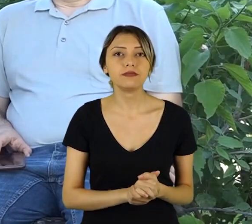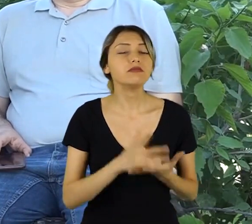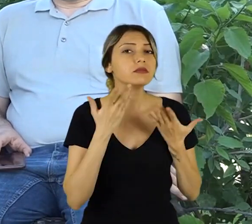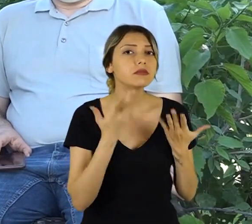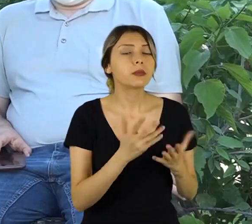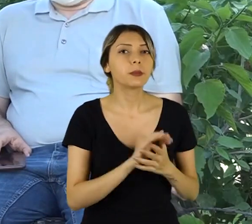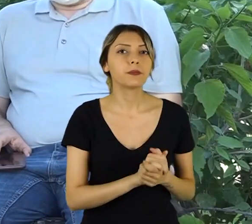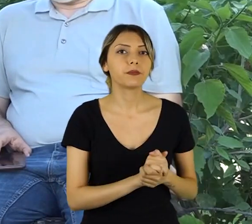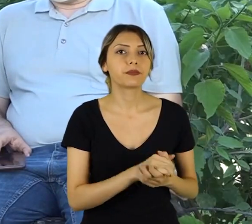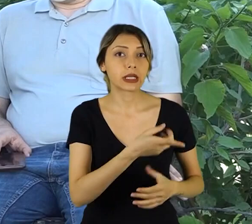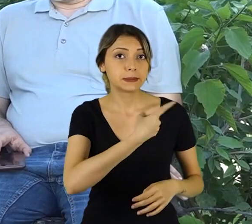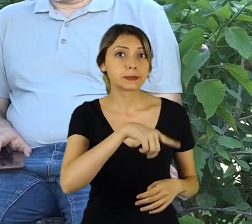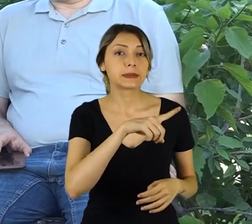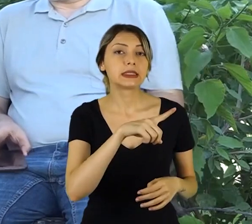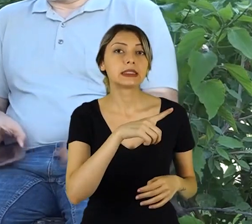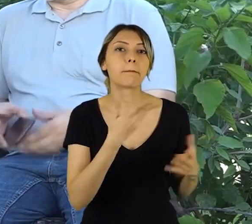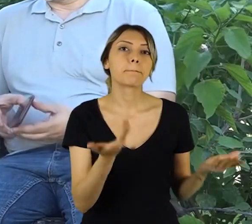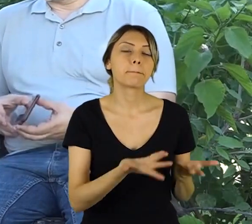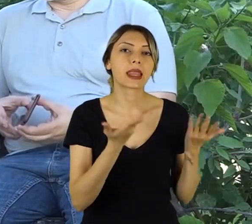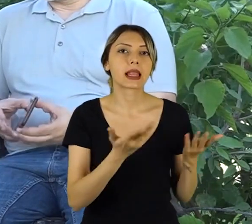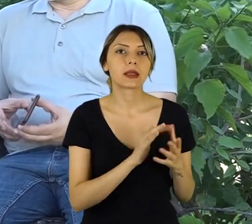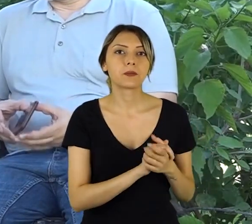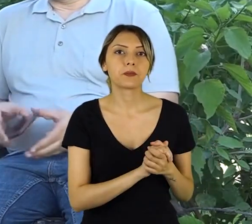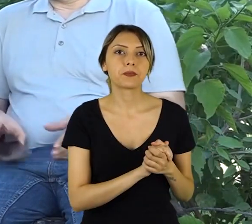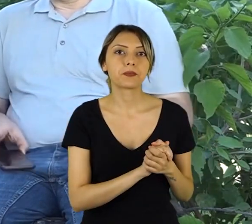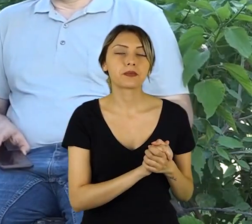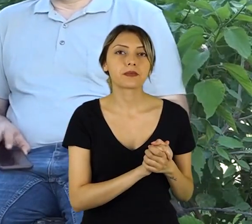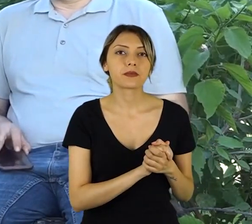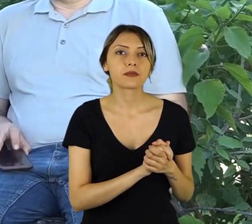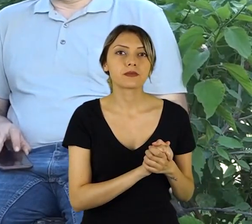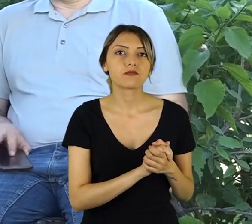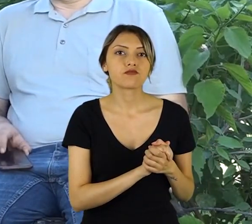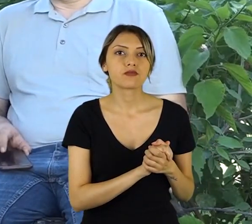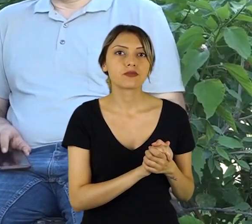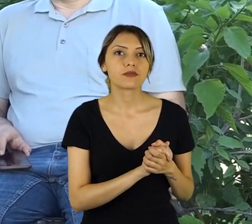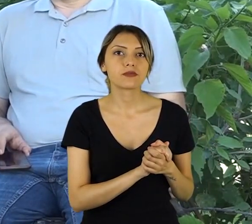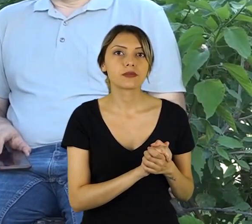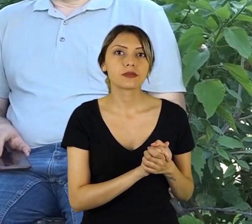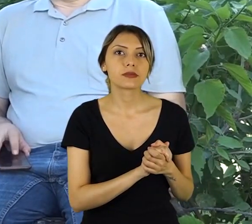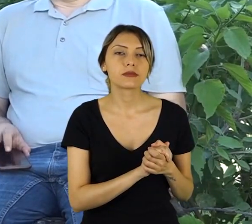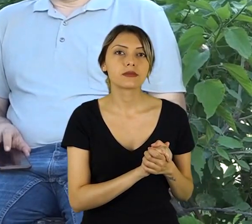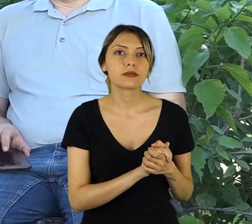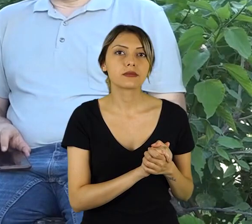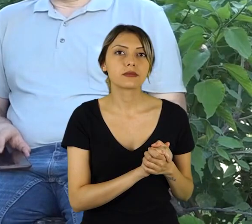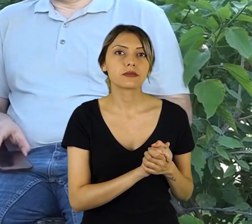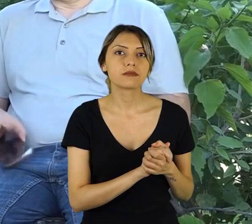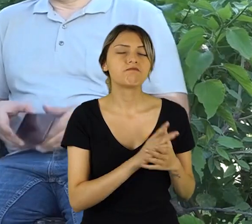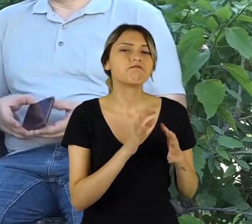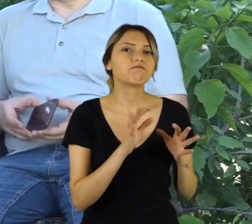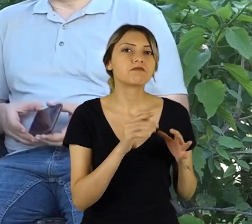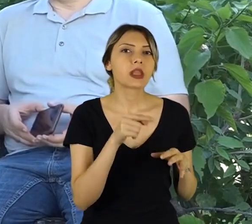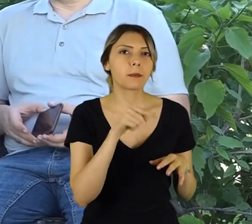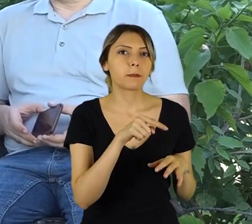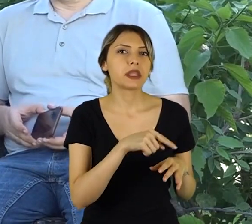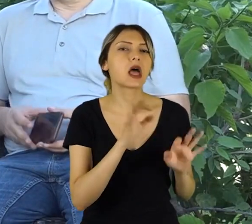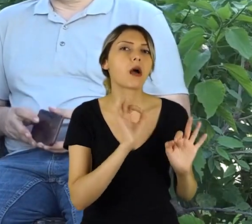bizler şeydir ya, bu yani nasıl söyleyeyim, biz